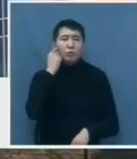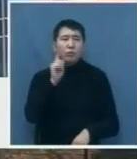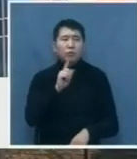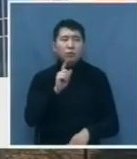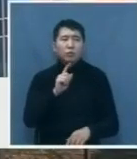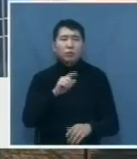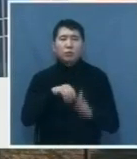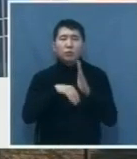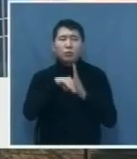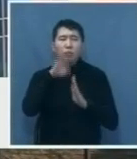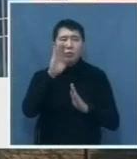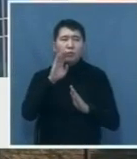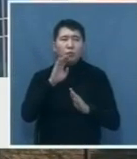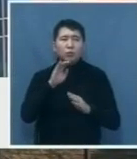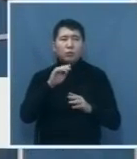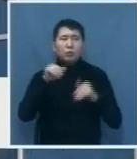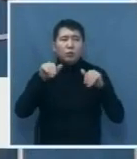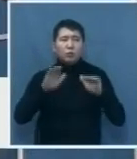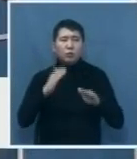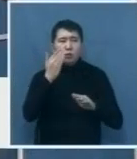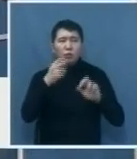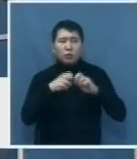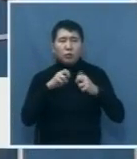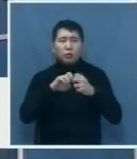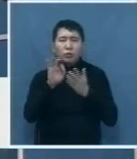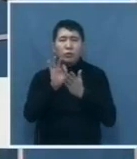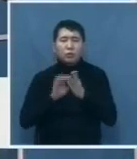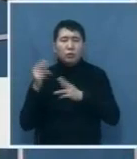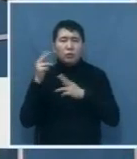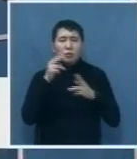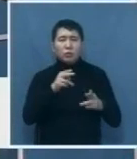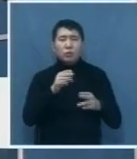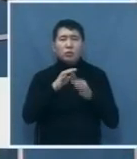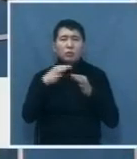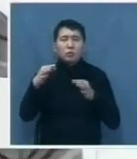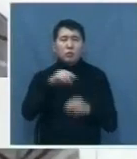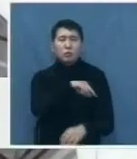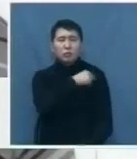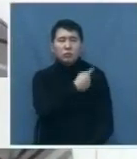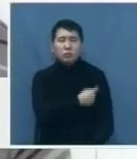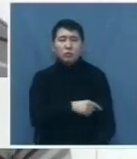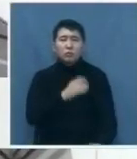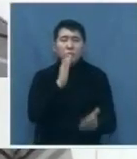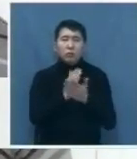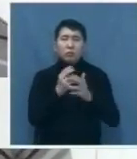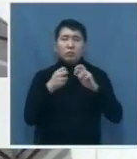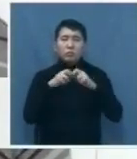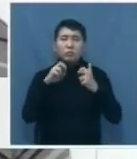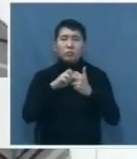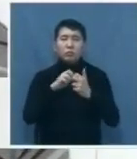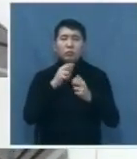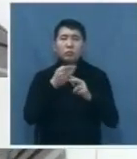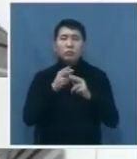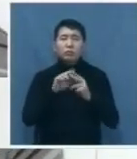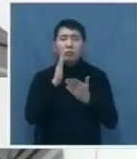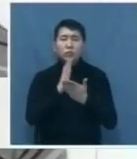эффективный метод решения ее проблемы, сразу же приехала в Ускамногорске и обратилась в областную больницу. С данной проблемой, которая у меня была,